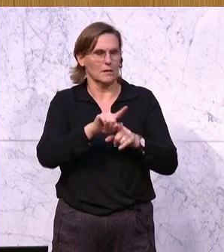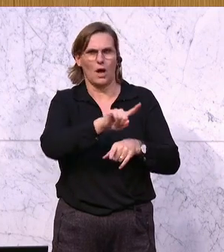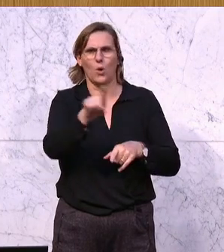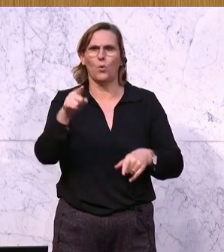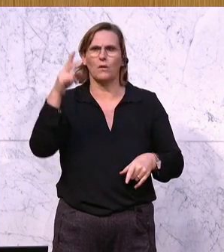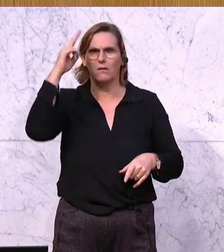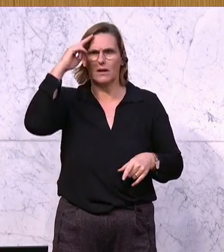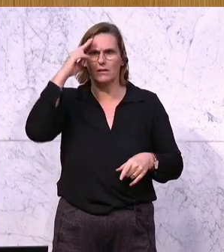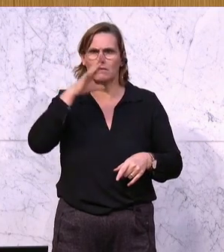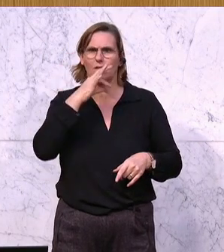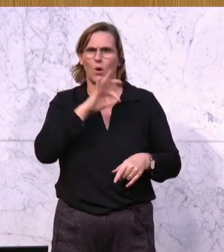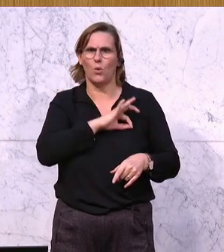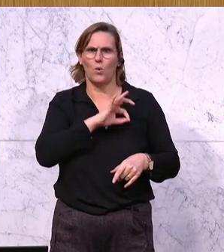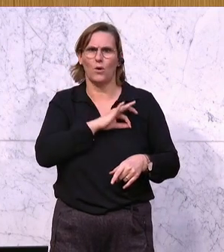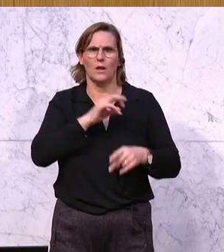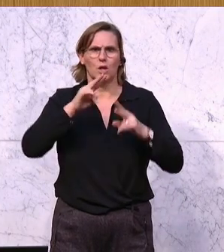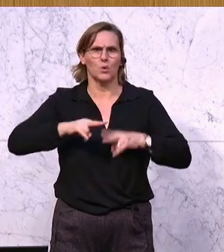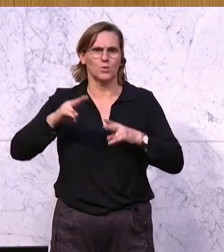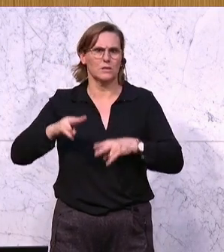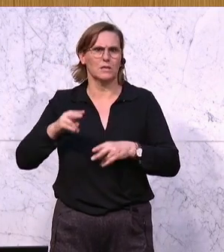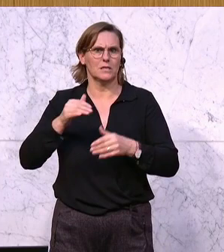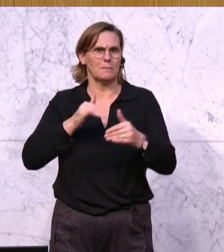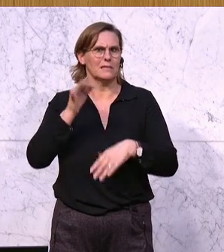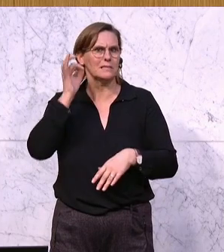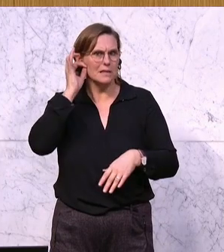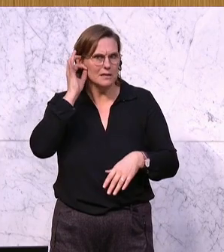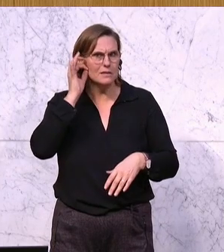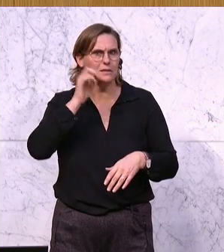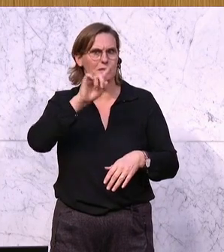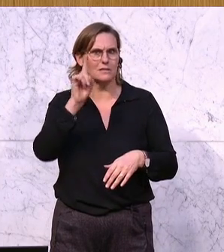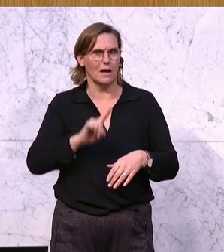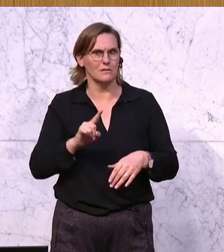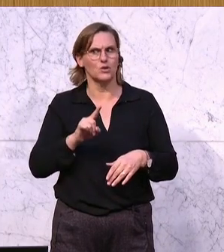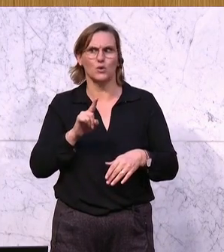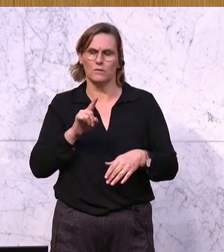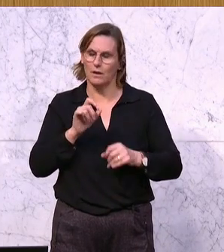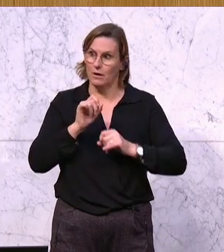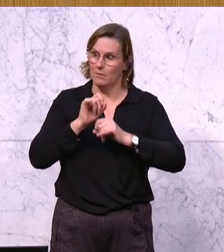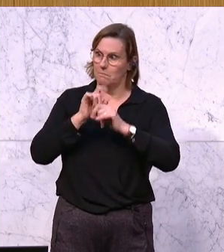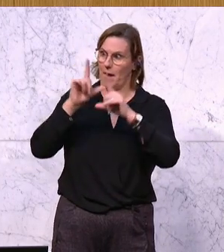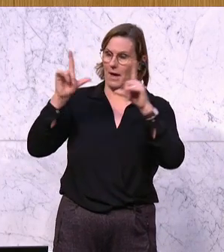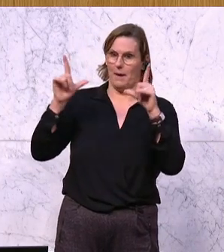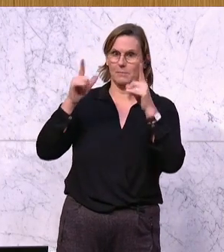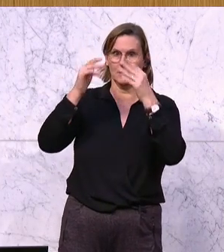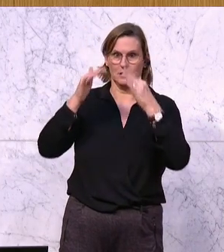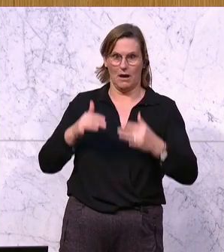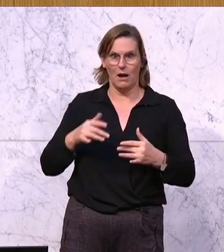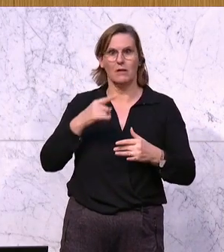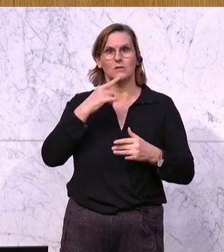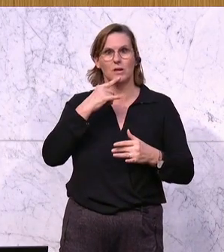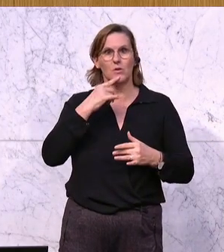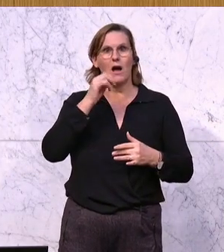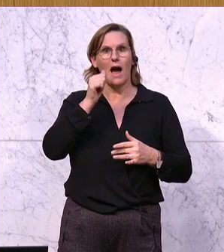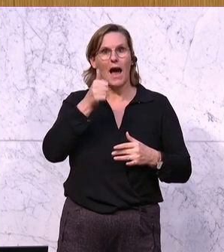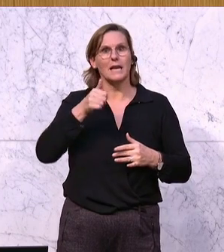Frau Kollegin Justizministerin Sadic nehmen, weil dort gibt es eine eindrucksvolle Zahl. Die eindrucksvolle Zahl heißt eine